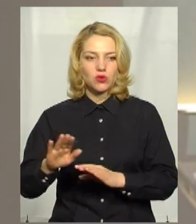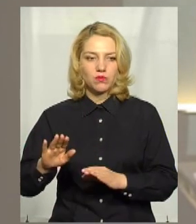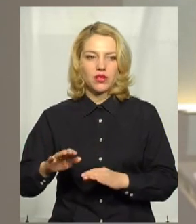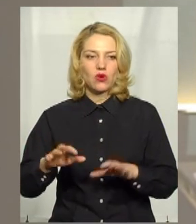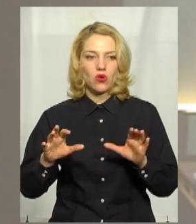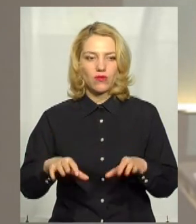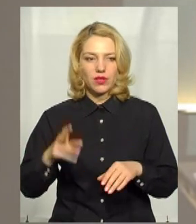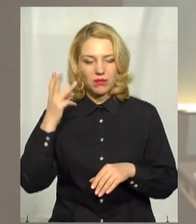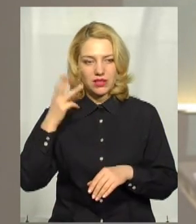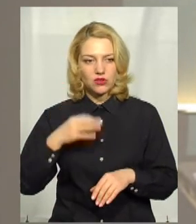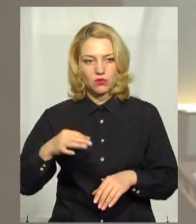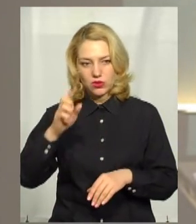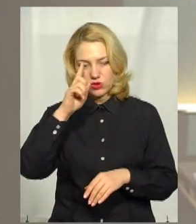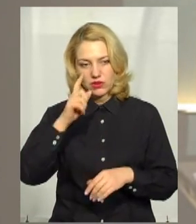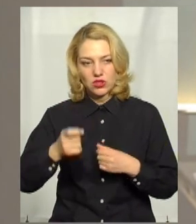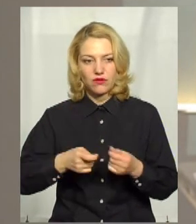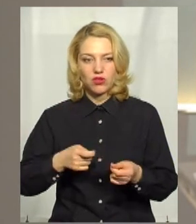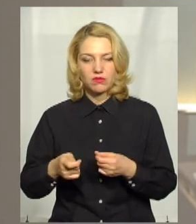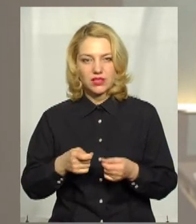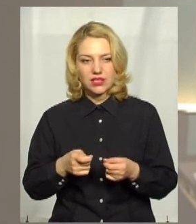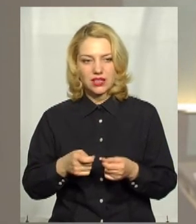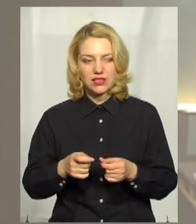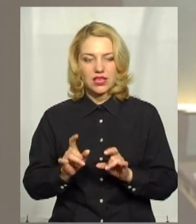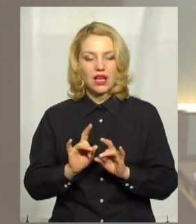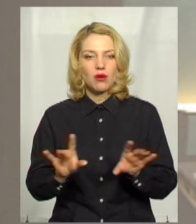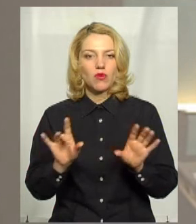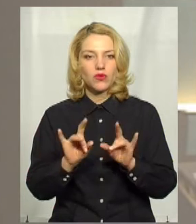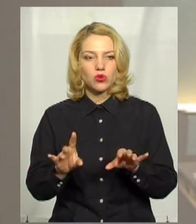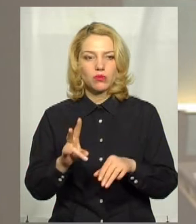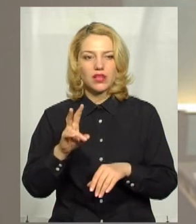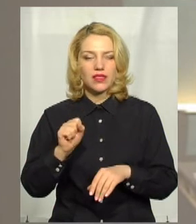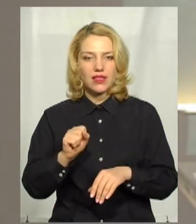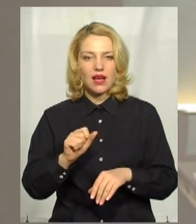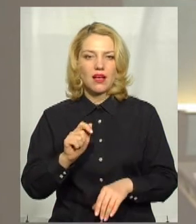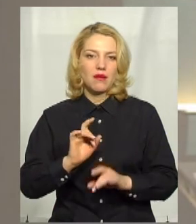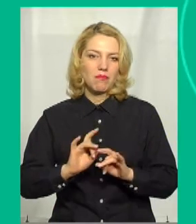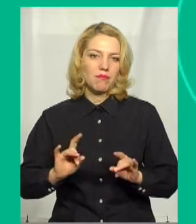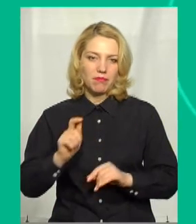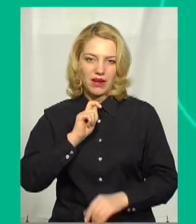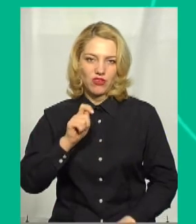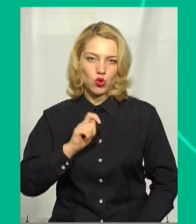Хмельницької обласної державної адміністрації, повідомила на брифінгу.